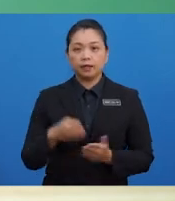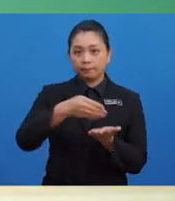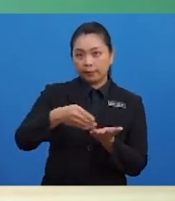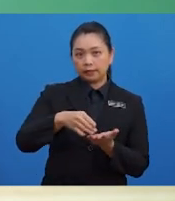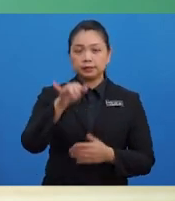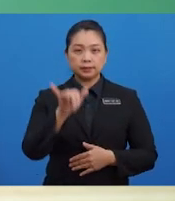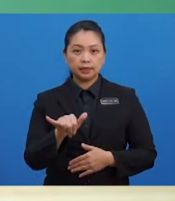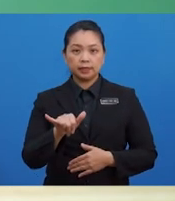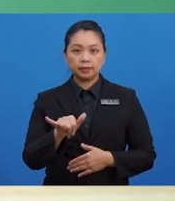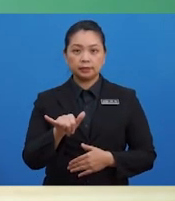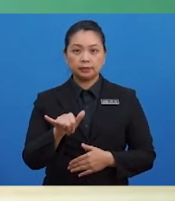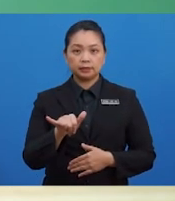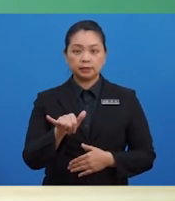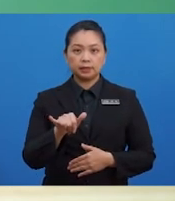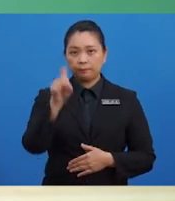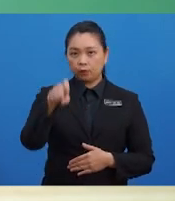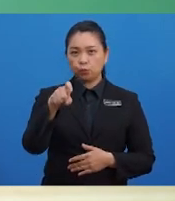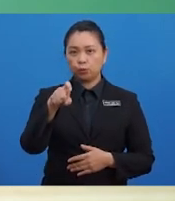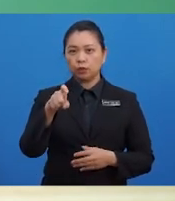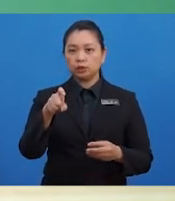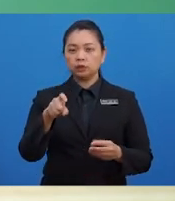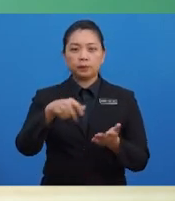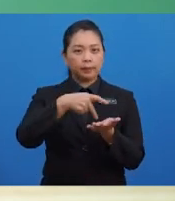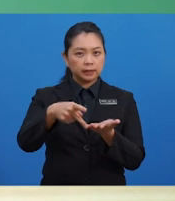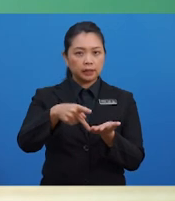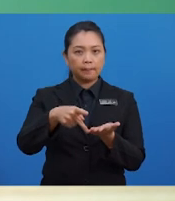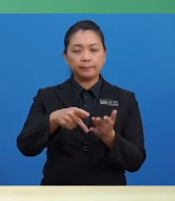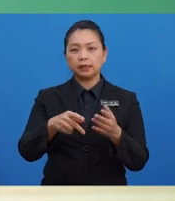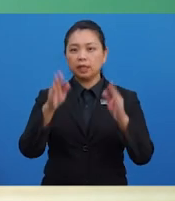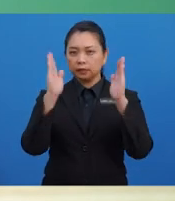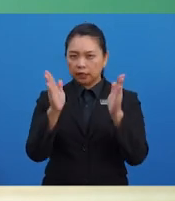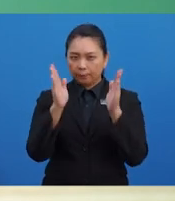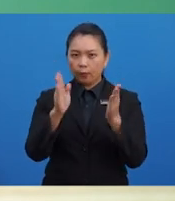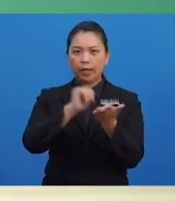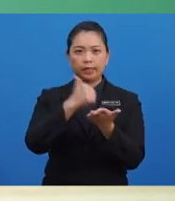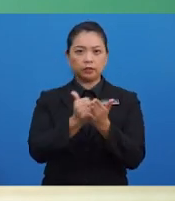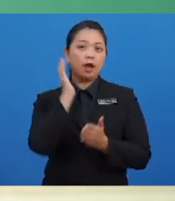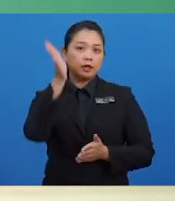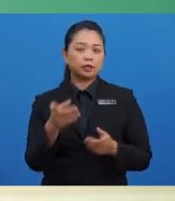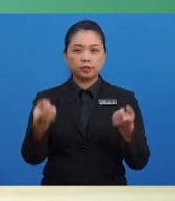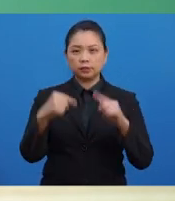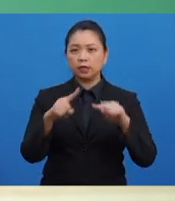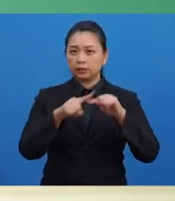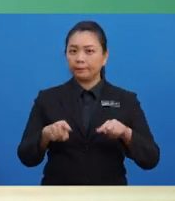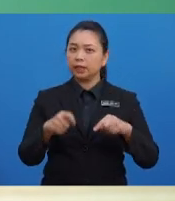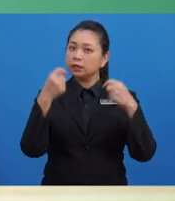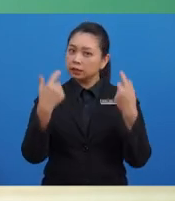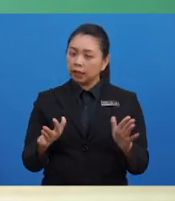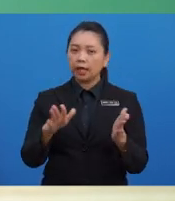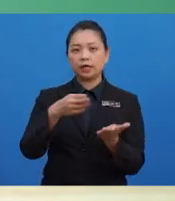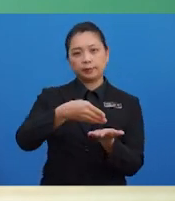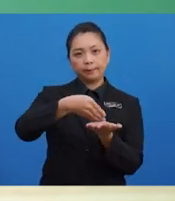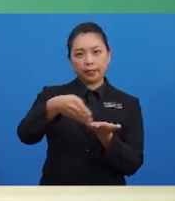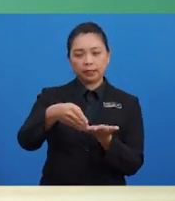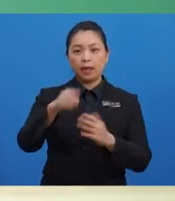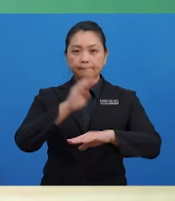sepatutnya dijelaskan pada tempoh perekaunan akan datang, tetapi telah dibayar pada tempoh